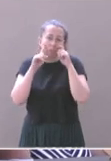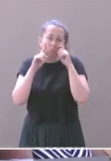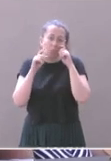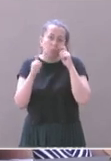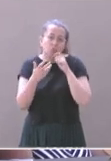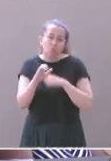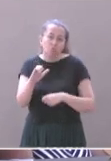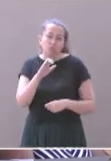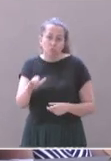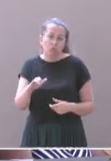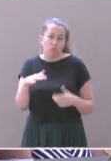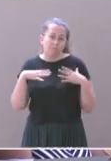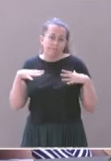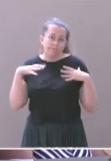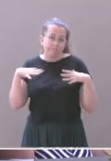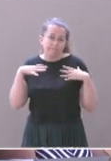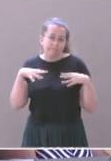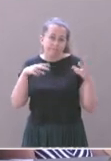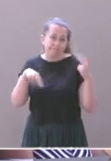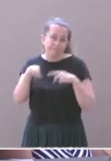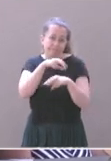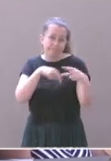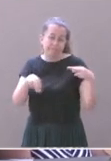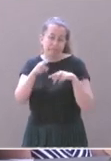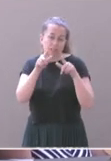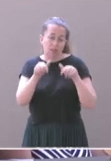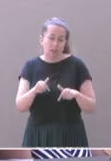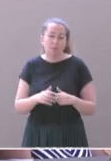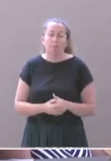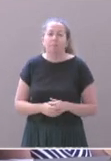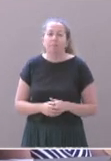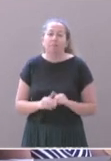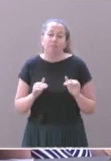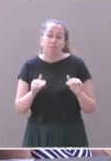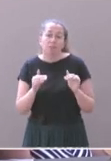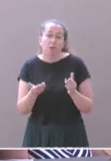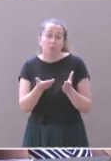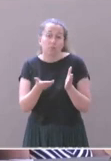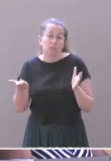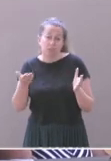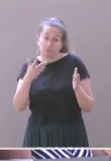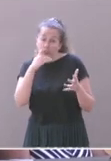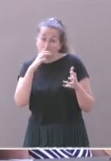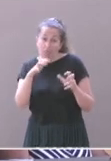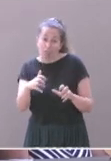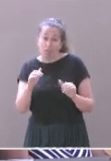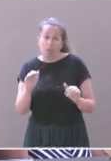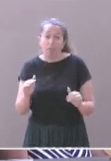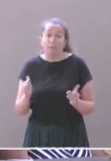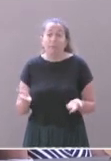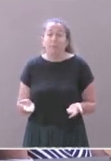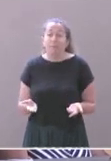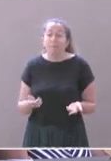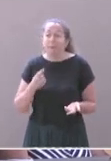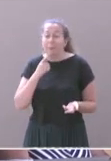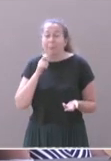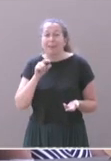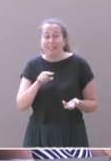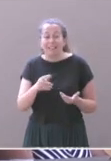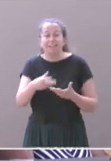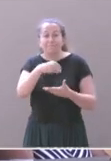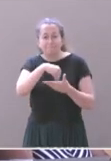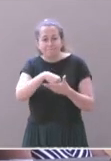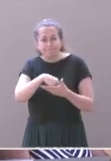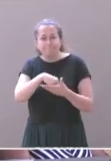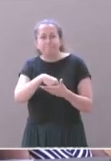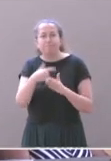passent sur cette colline, qui est un réservoir à biodiversité extraordinaire, mais qui est très dégradé. Donc nous l'avons intégré dans l'atlas